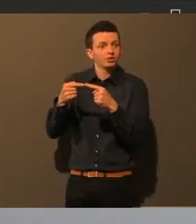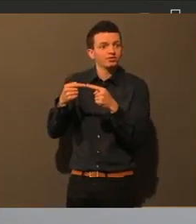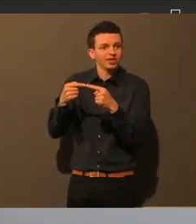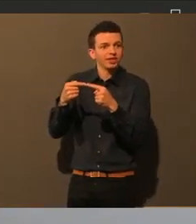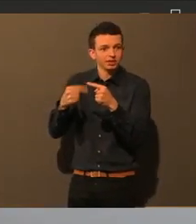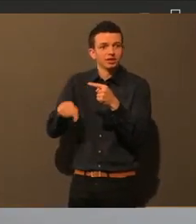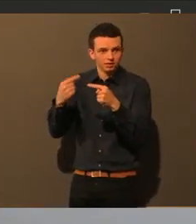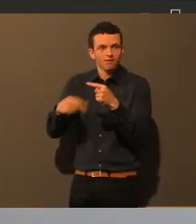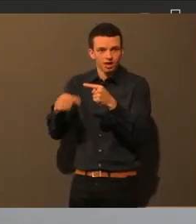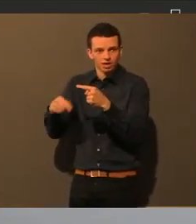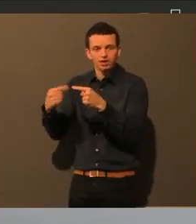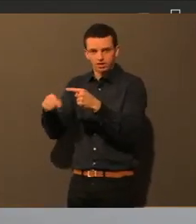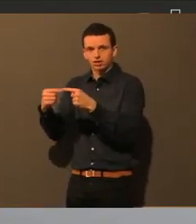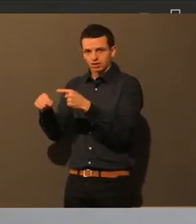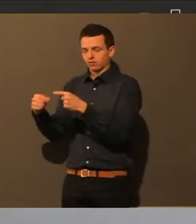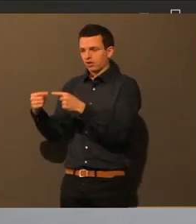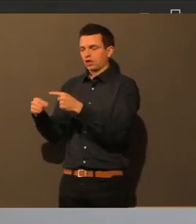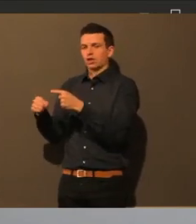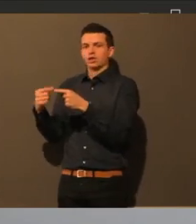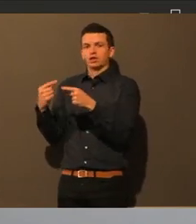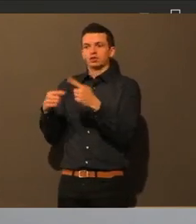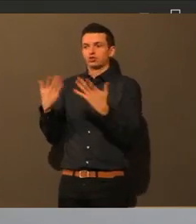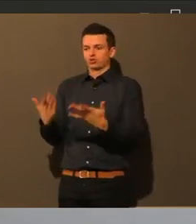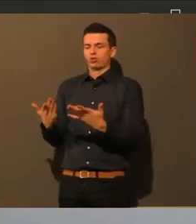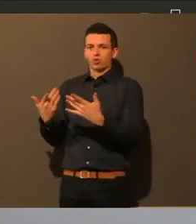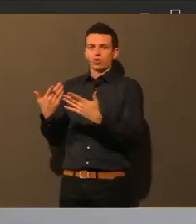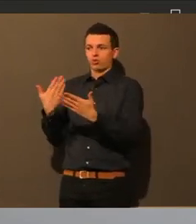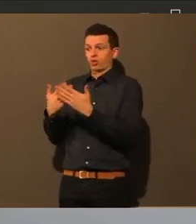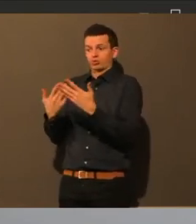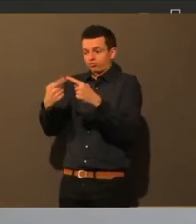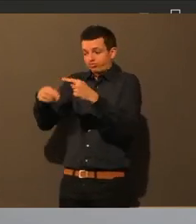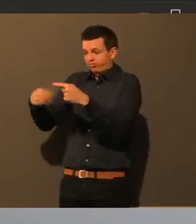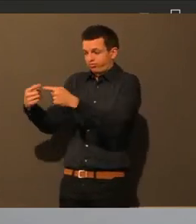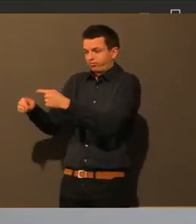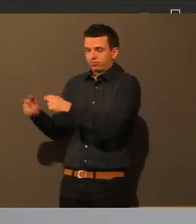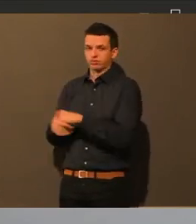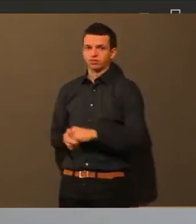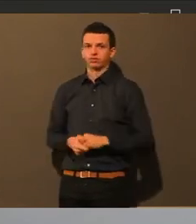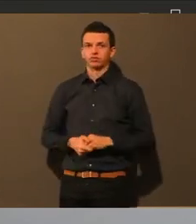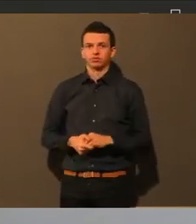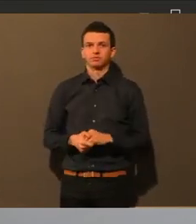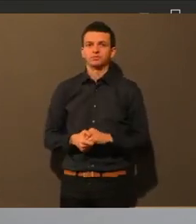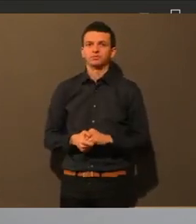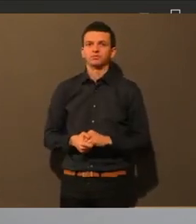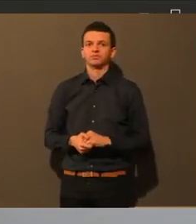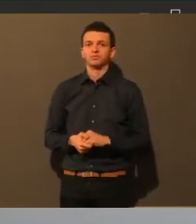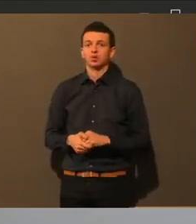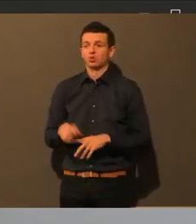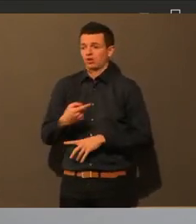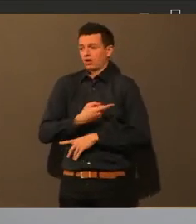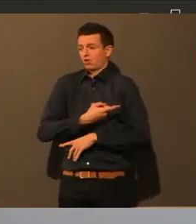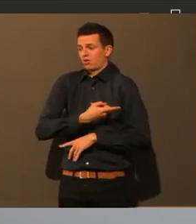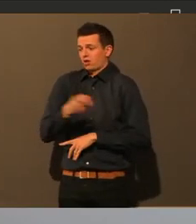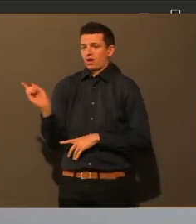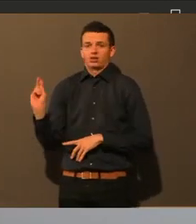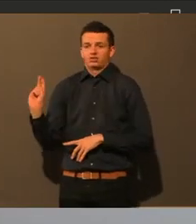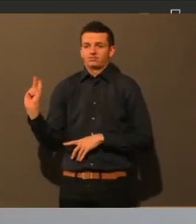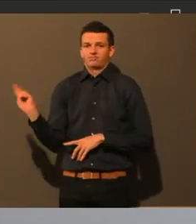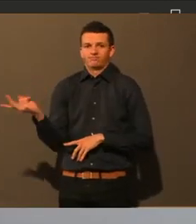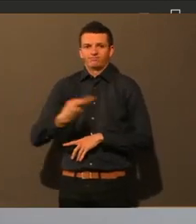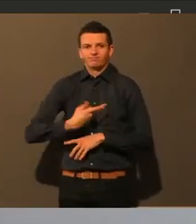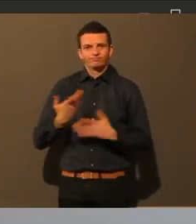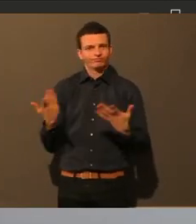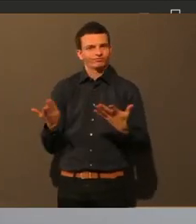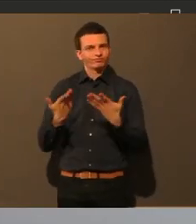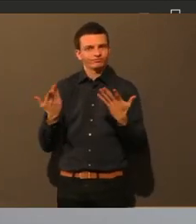Und dieses Alle-Gleich-Behandeln, da bin ich von meiner Nichte nochmal darauf hingewiesen worden. Die ist Abschlussklasse